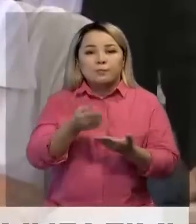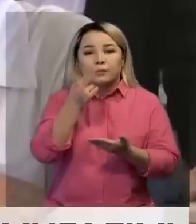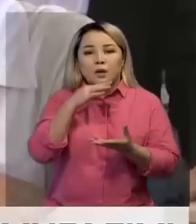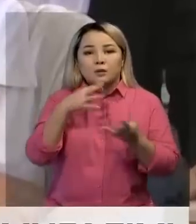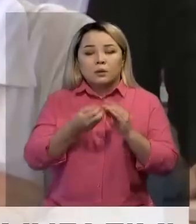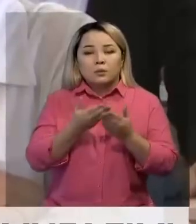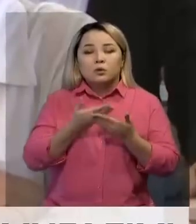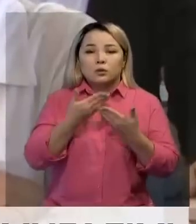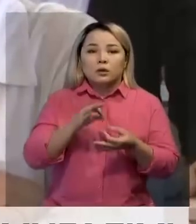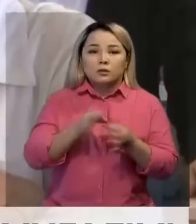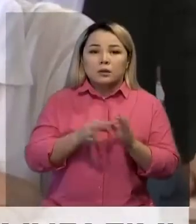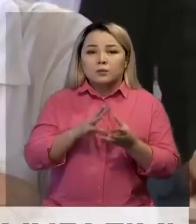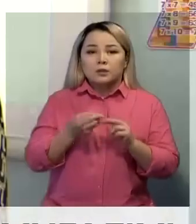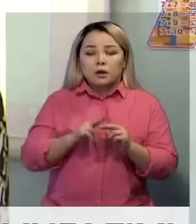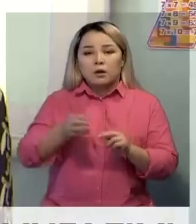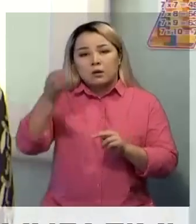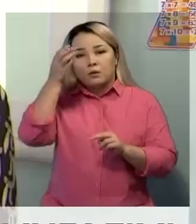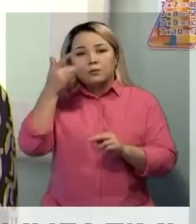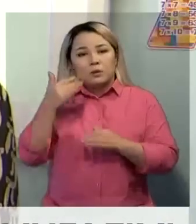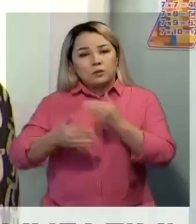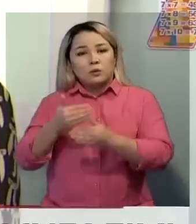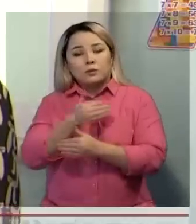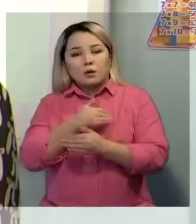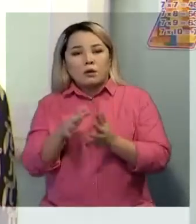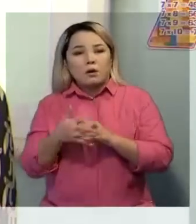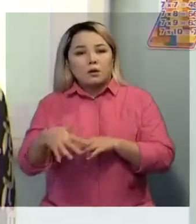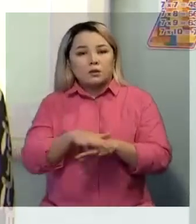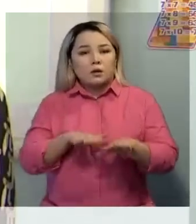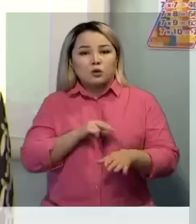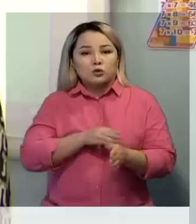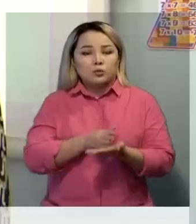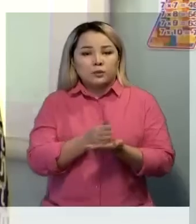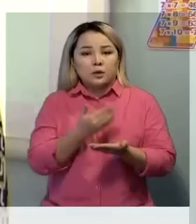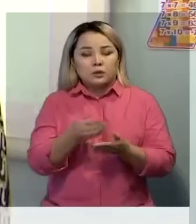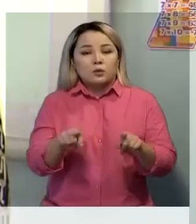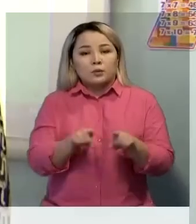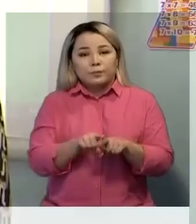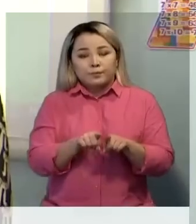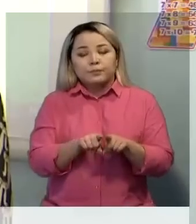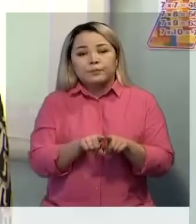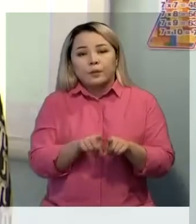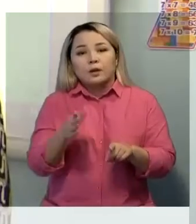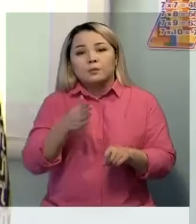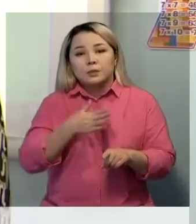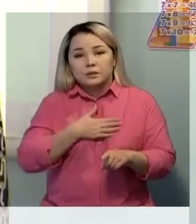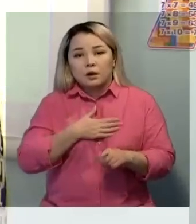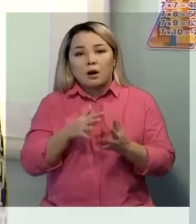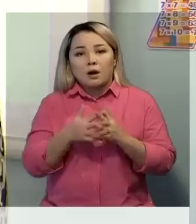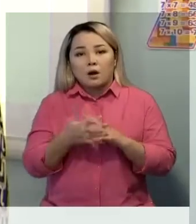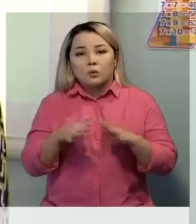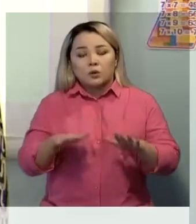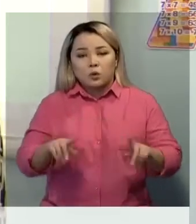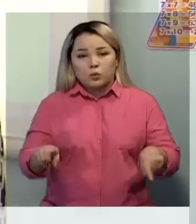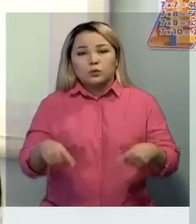қайналдырған. Құлымда жүрімді болайтың, бірақ ауылды жерде қызмет жасай отырып, біздің ауылды